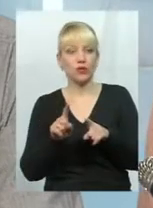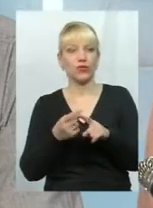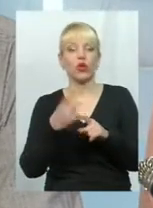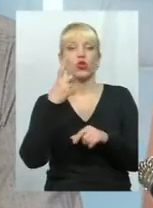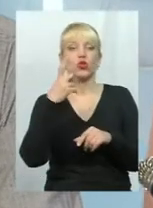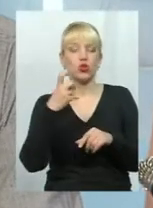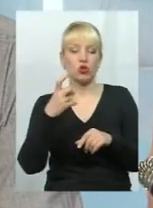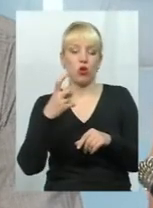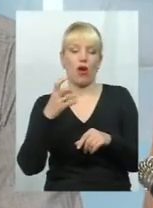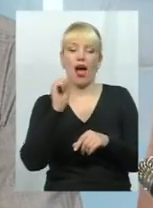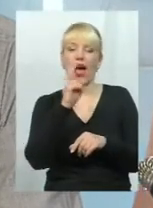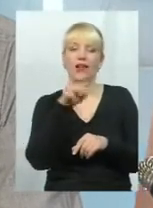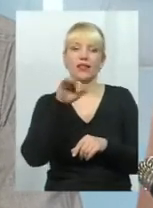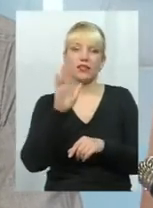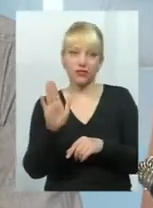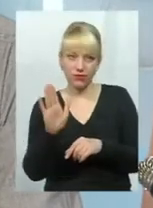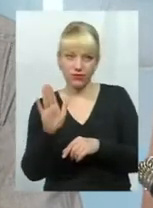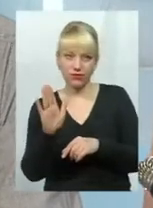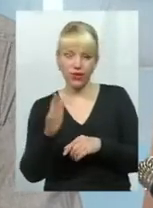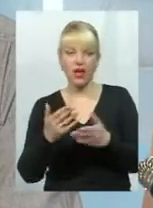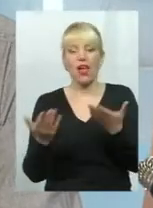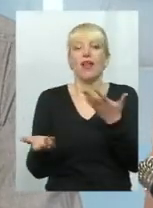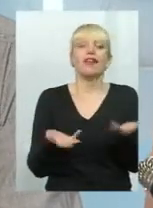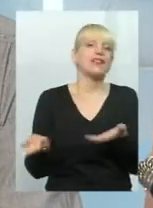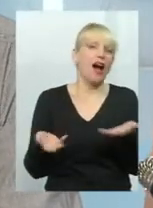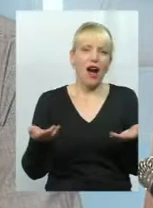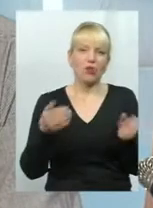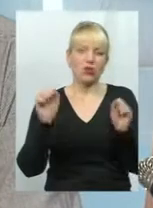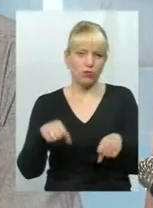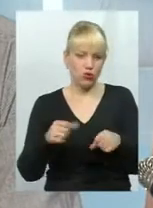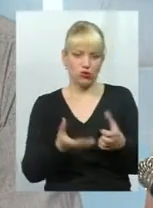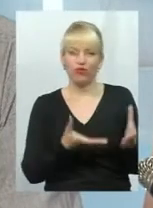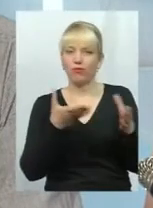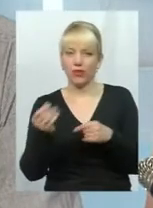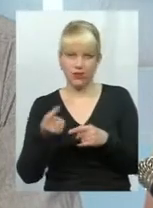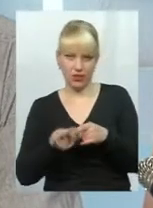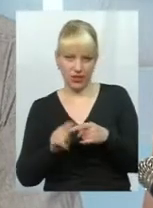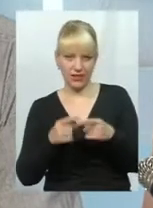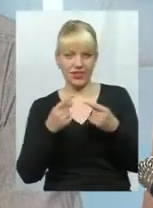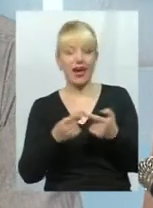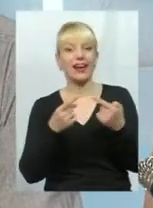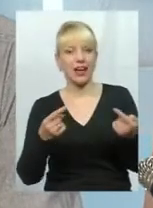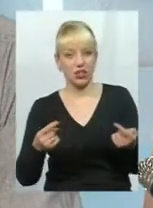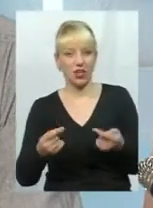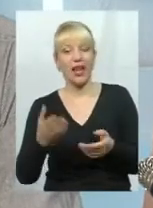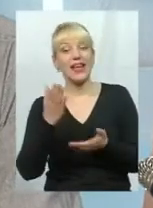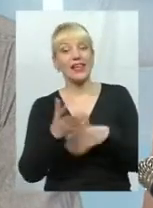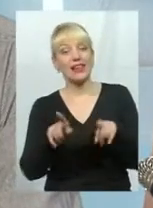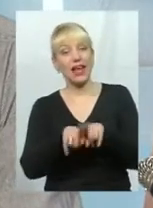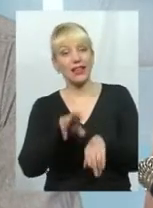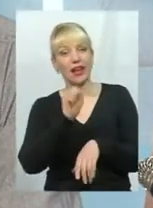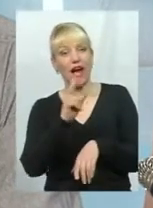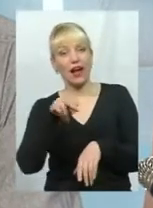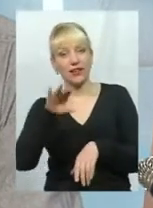лишнім актів якось можуть на ці речі вплинути. Є такі акти, як